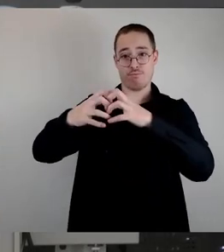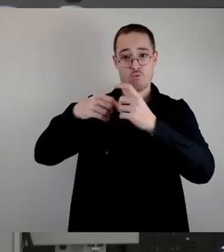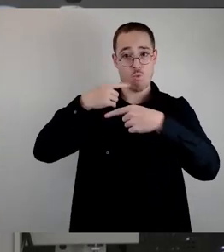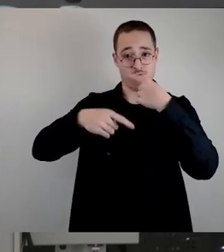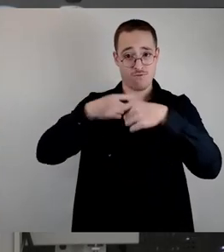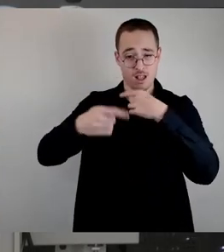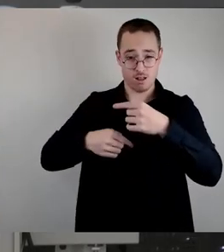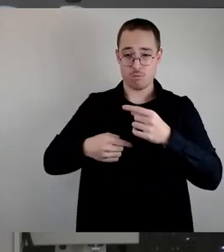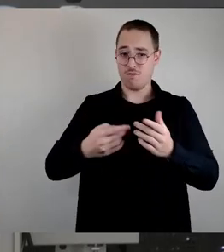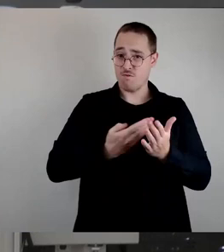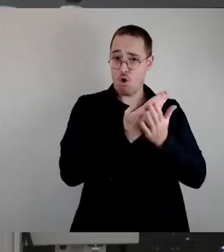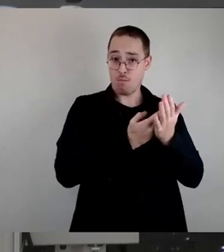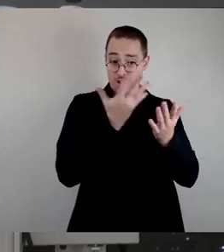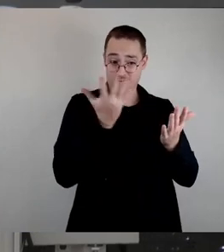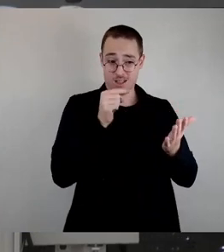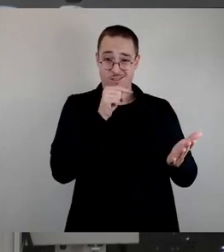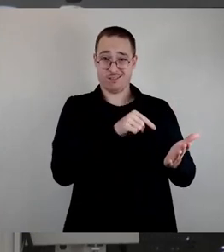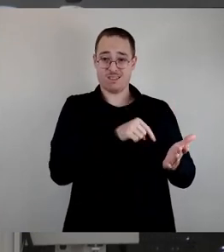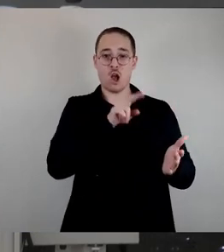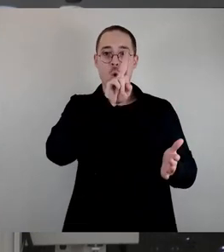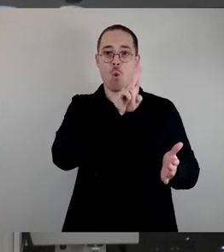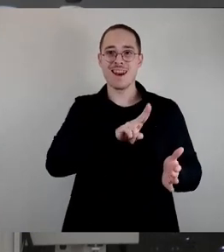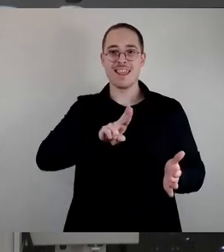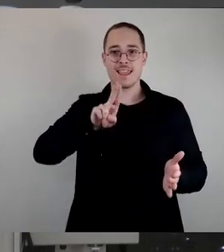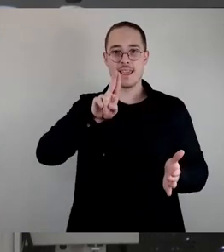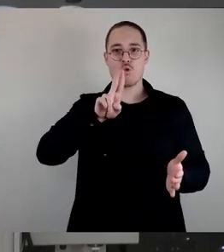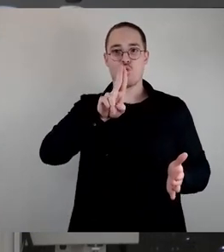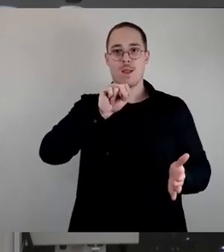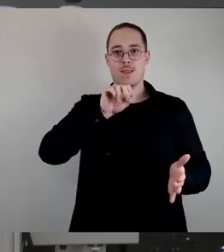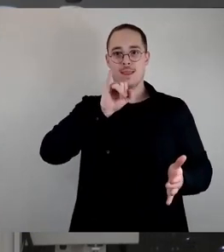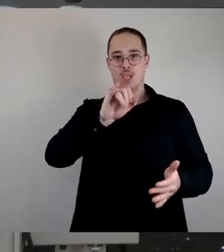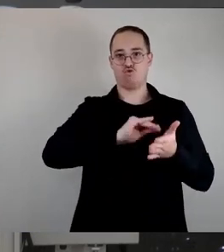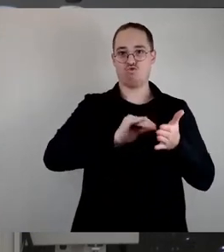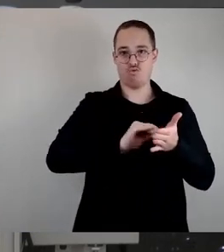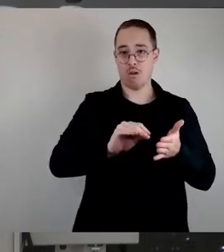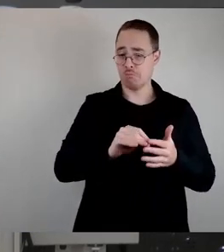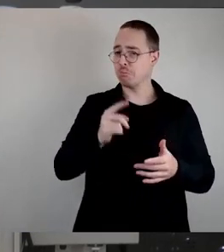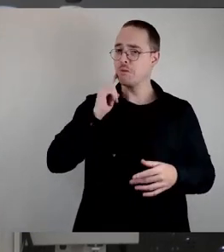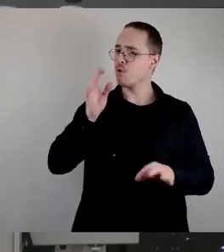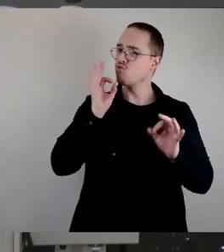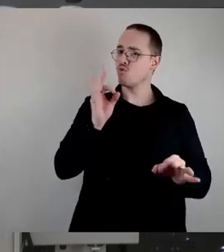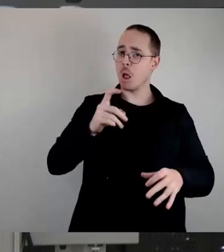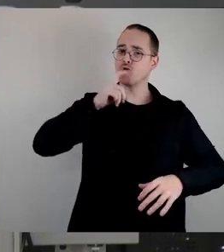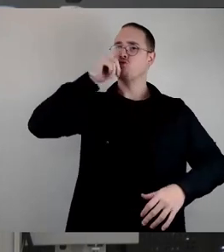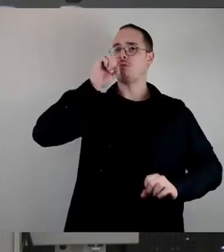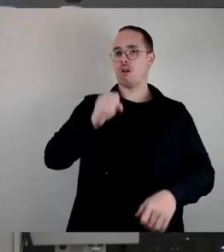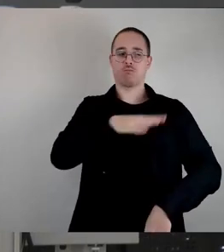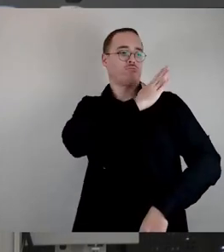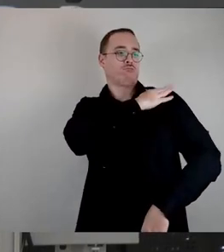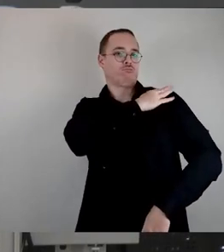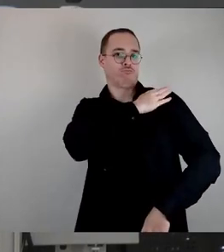da können wir uns stolz auf die Schultern klopfen. Nämlich in Löbau, Weißwasser und der Oberlausitz sollen solche